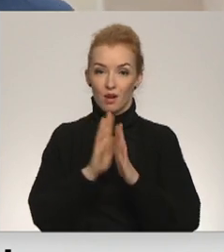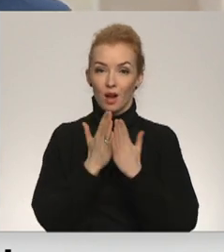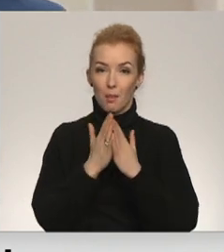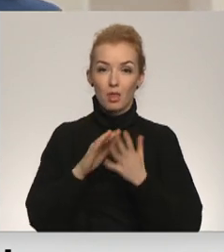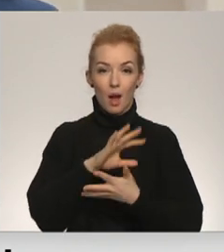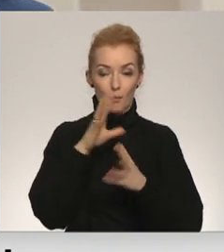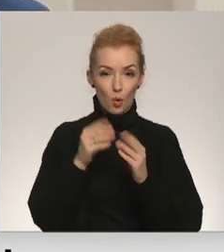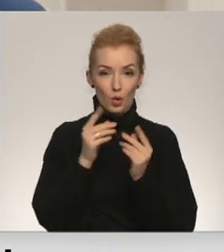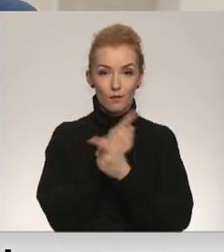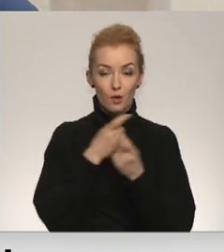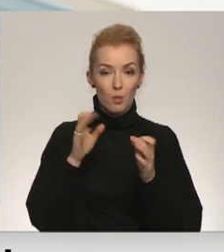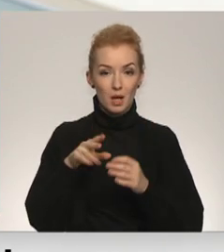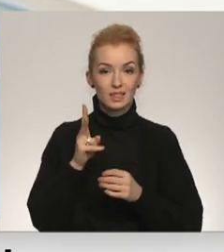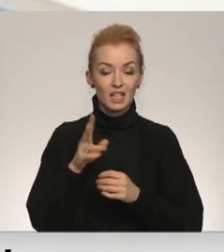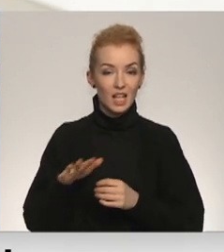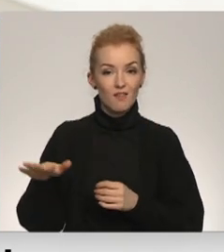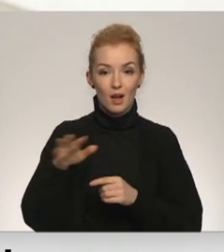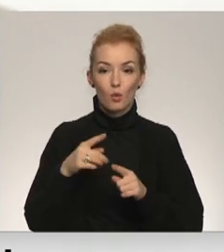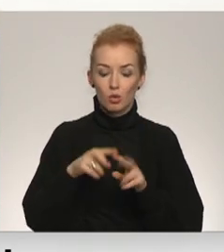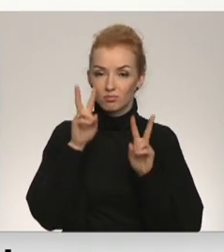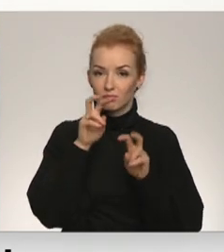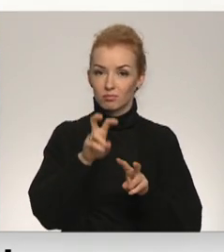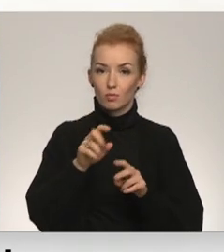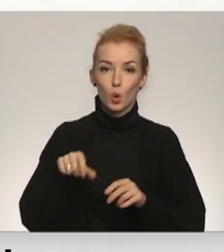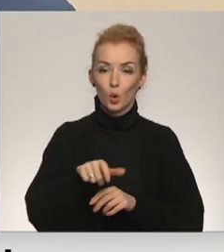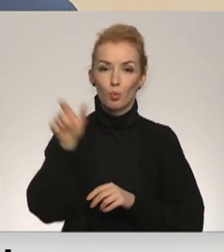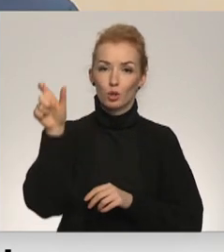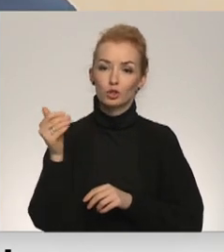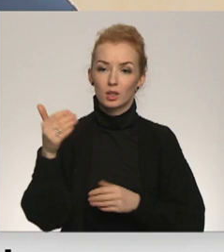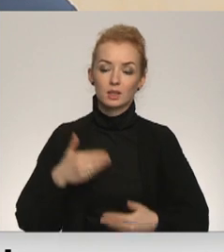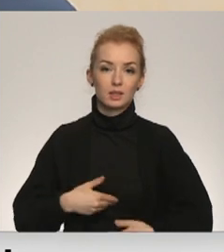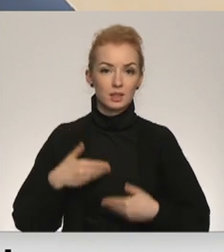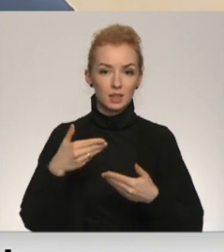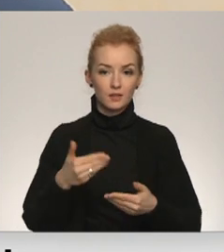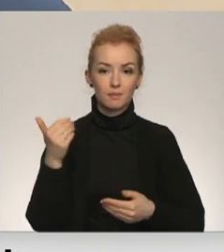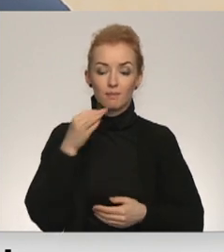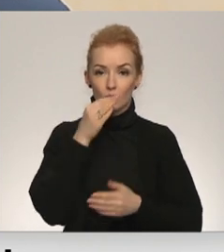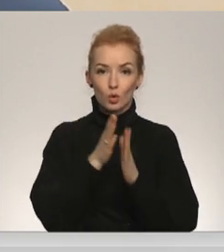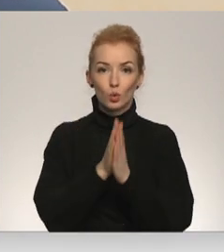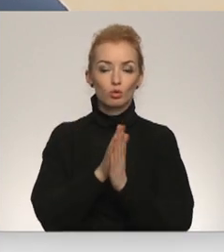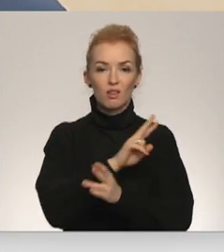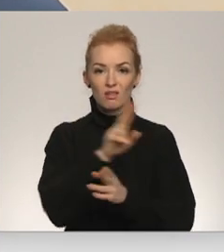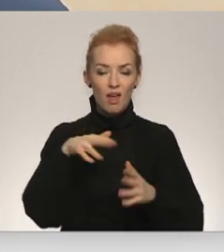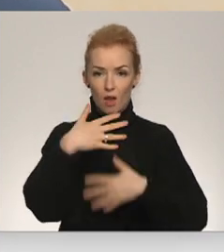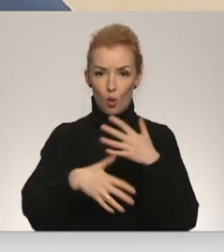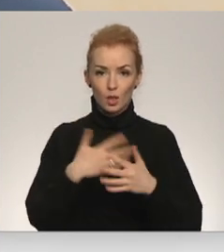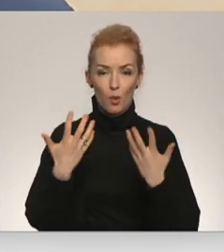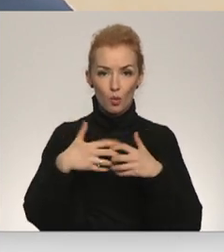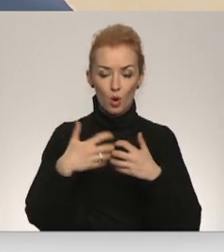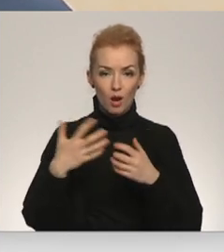apkopojas informāciju par skrīveriem un pētījus arī Upīža dzīves gājumu. Nejaucam politiku ar